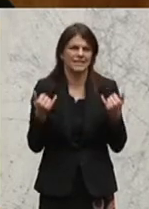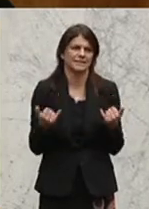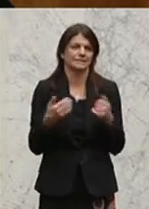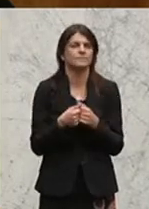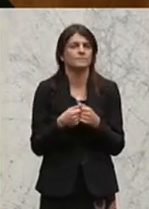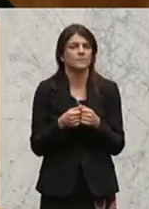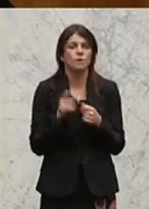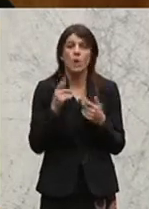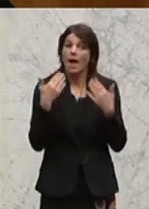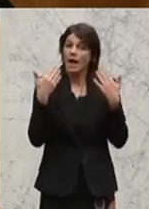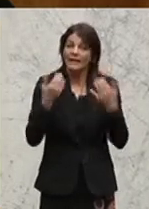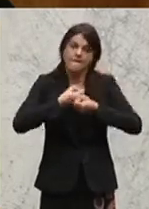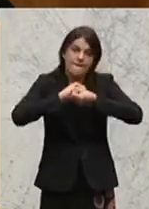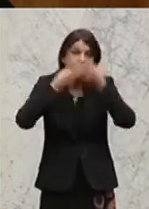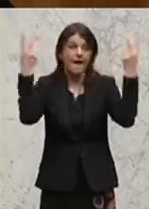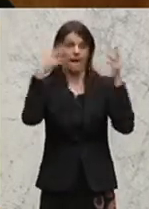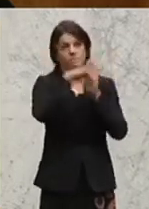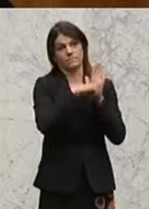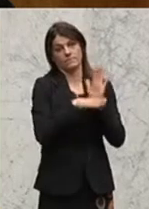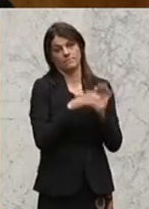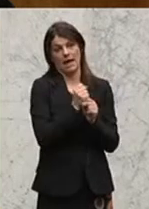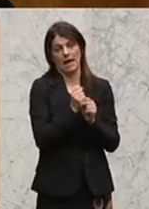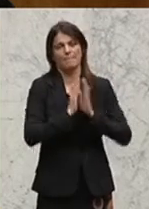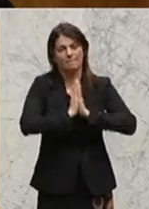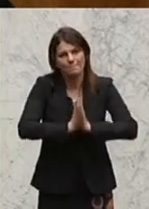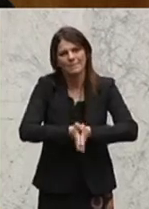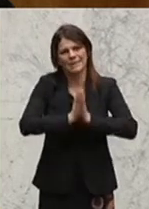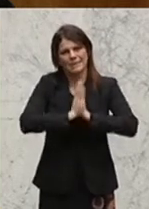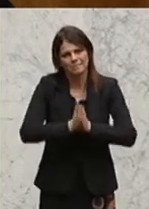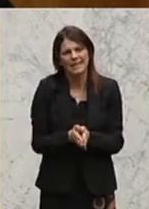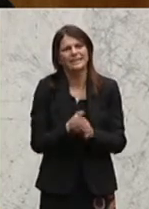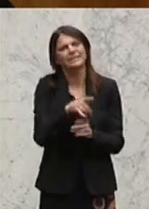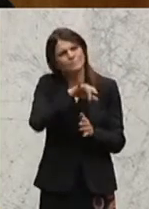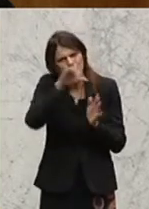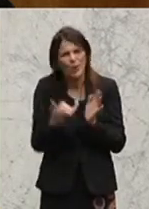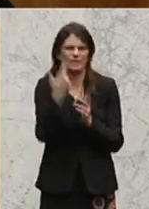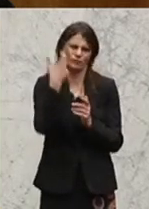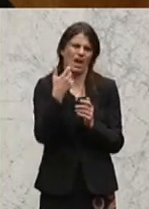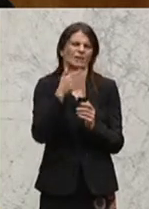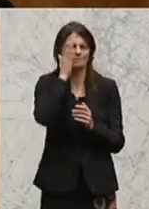hier endlich für klare Verhältnisse sorgen. Bitte gehen Sie dieses Projekt an.